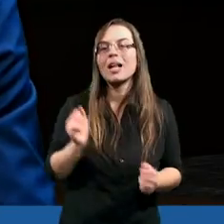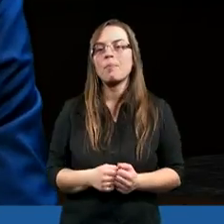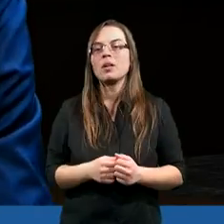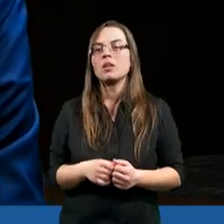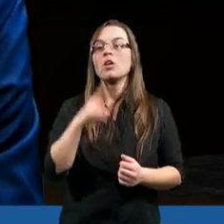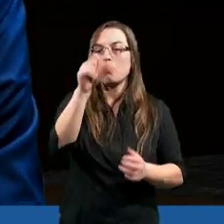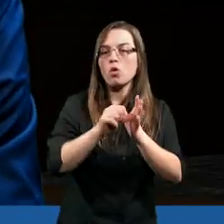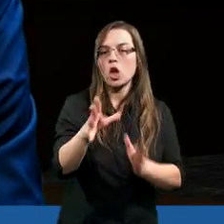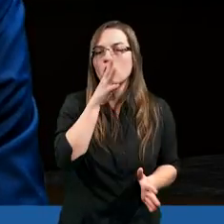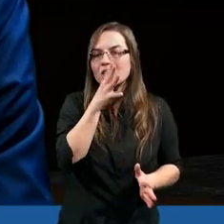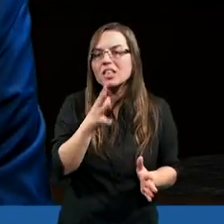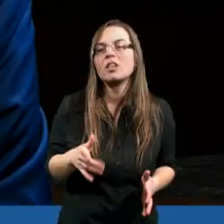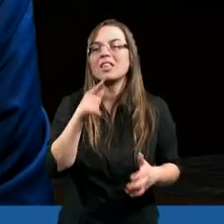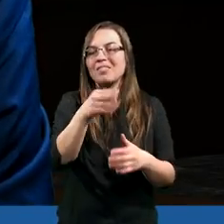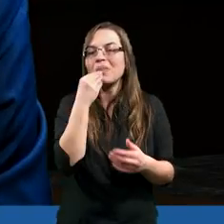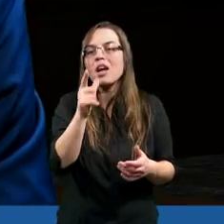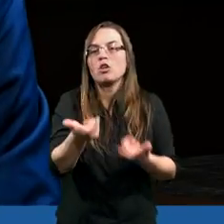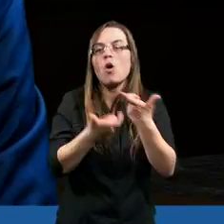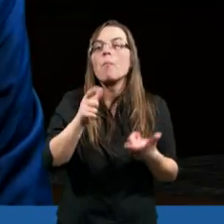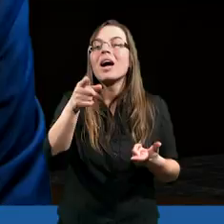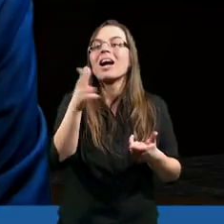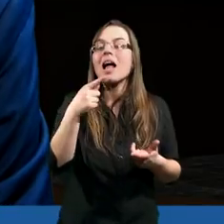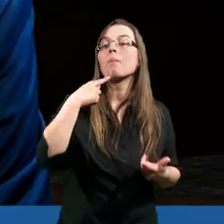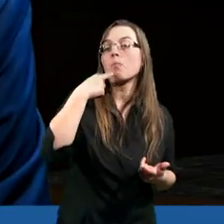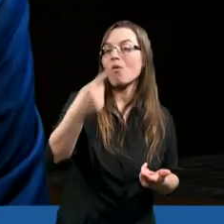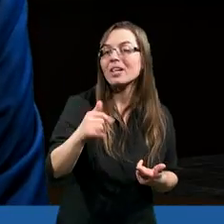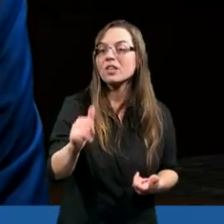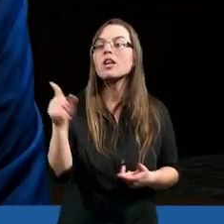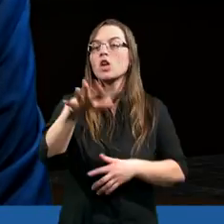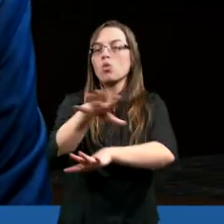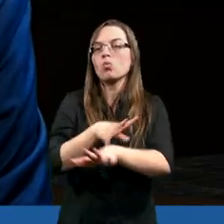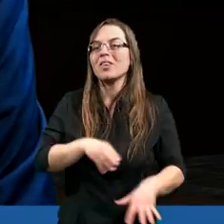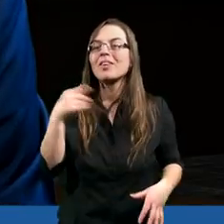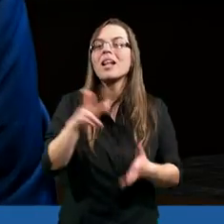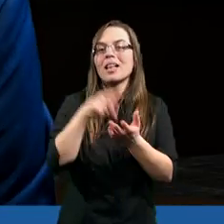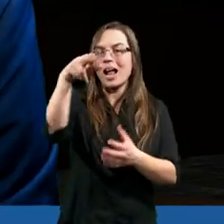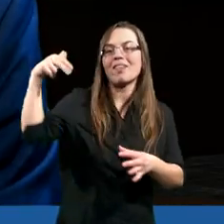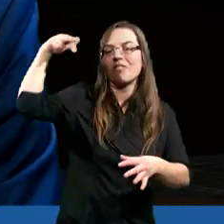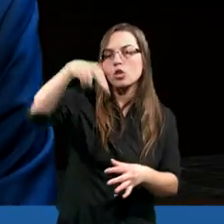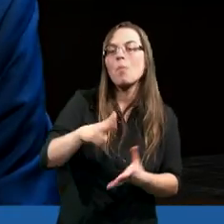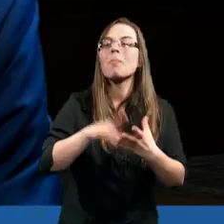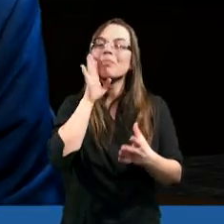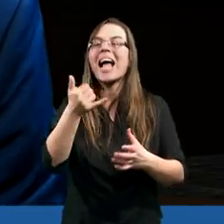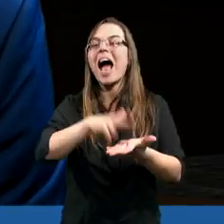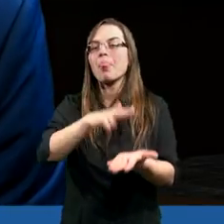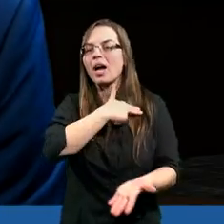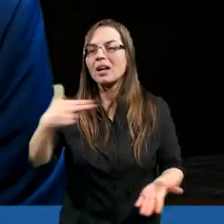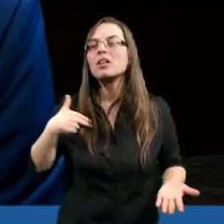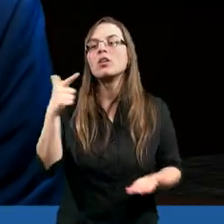wielkim sprzeciwem. Ale co? Wy poszliście do Żydów? Jedliście z nimi? Ale kiedy oni opowiedzieli, że Duch Święty na nich stąpił, tak samo jak